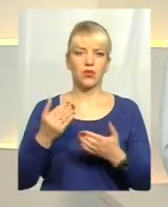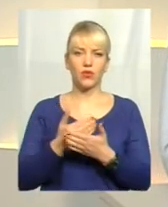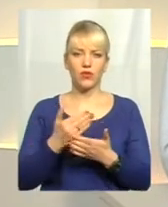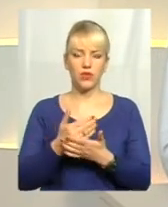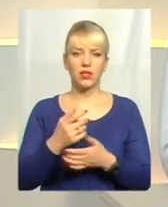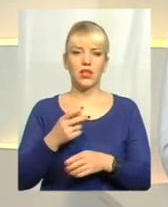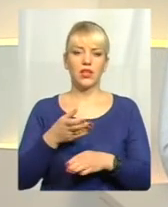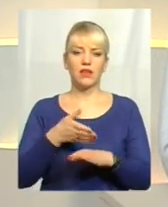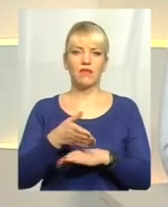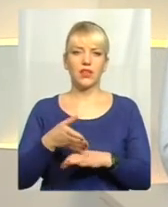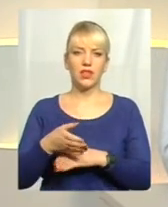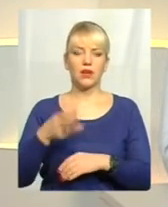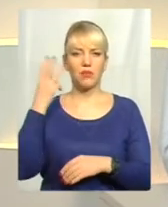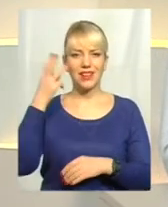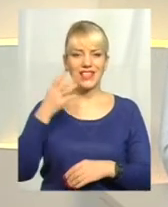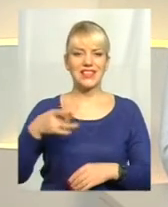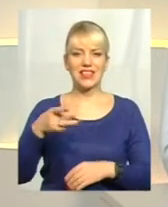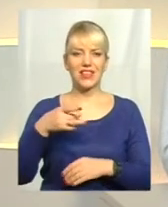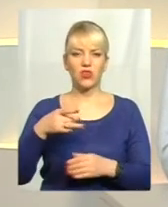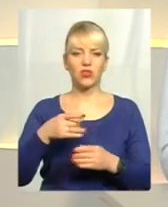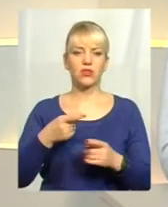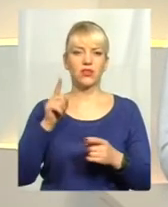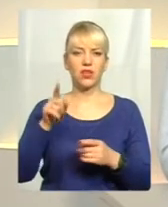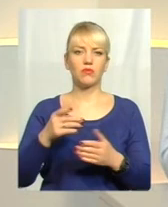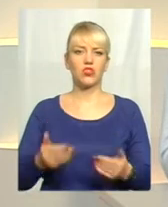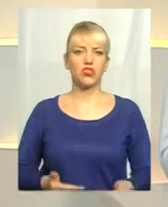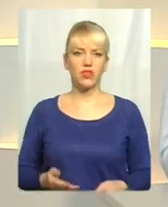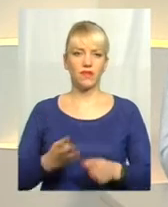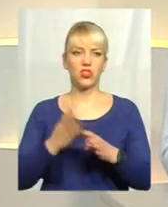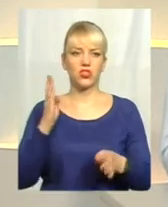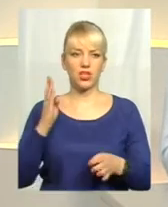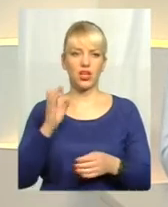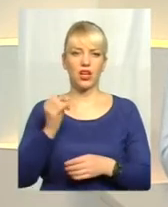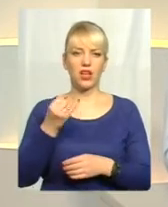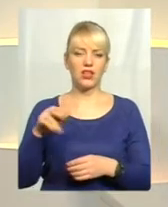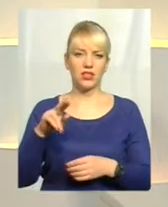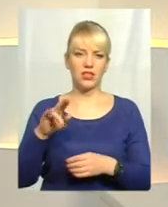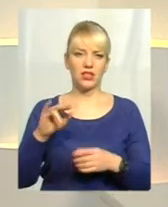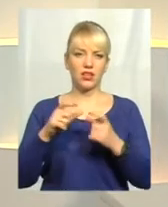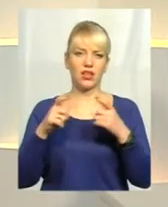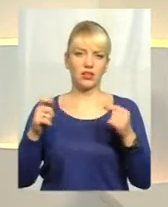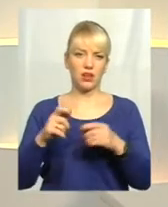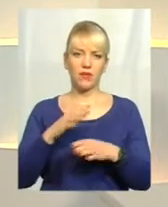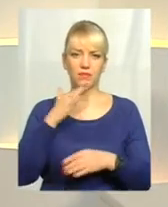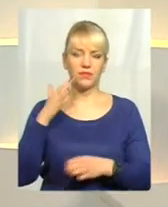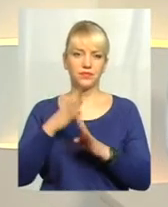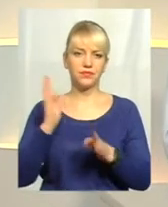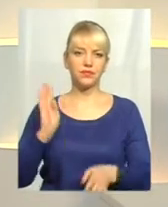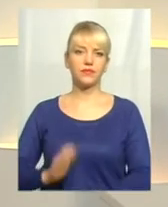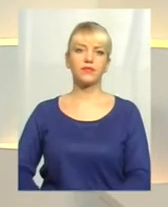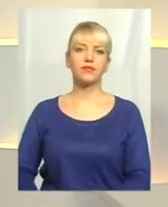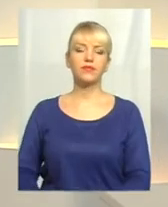Хмельницький районний сектор, там жива черга і за ID-картками також немала. Прошу увагу на екран.